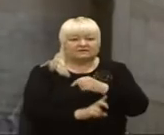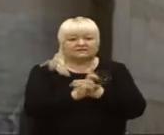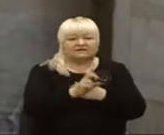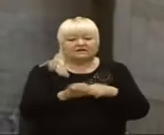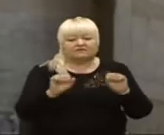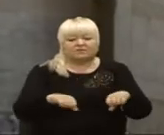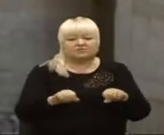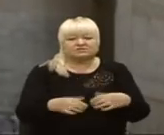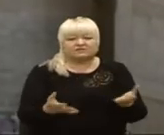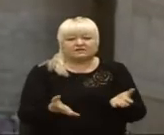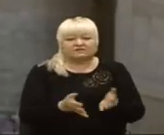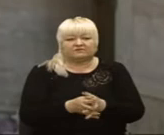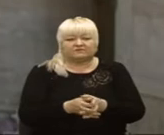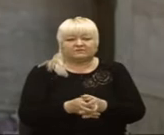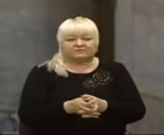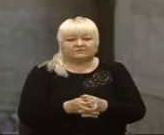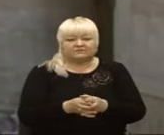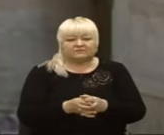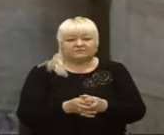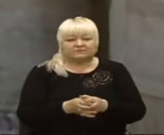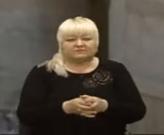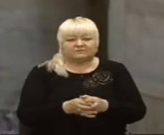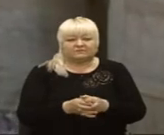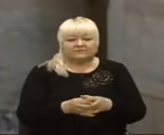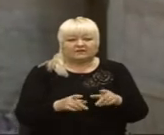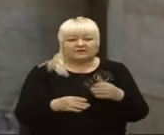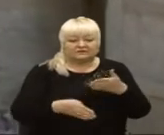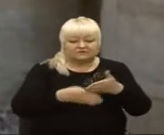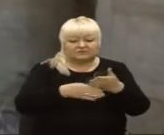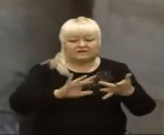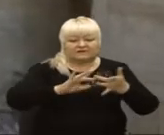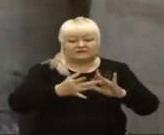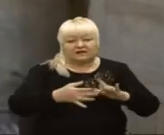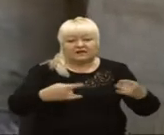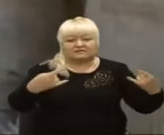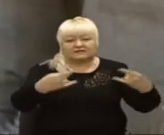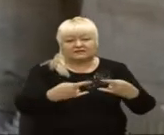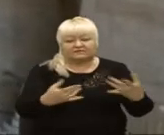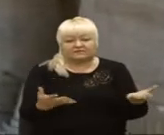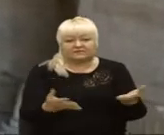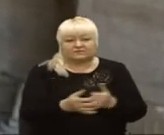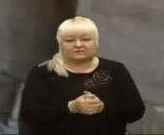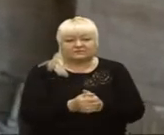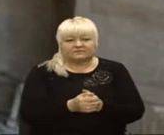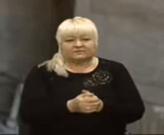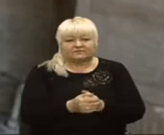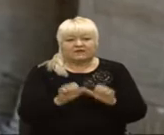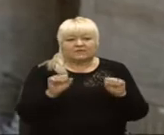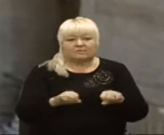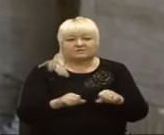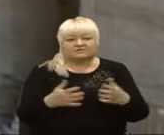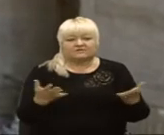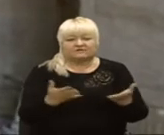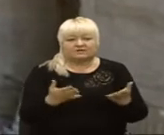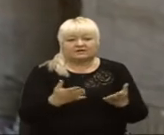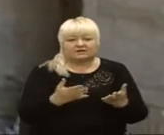можливо, через, як то кажуть, модно через онлайн, через телевізор, через сивон. Можливо, якась душа